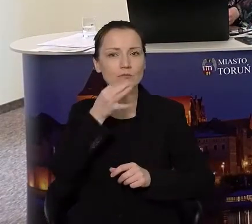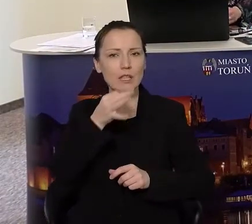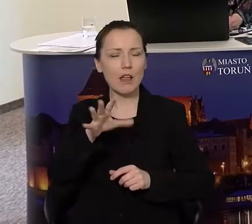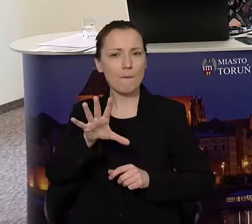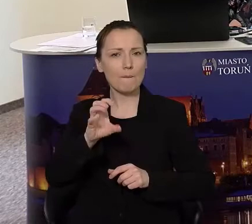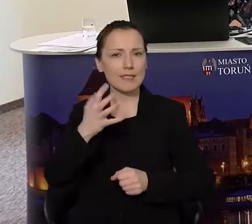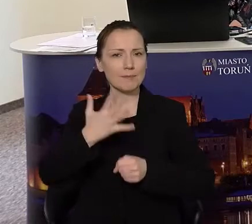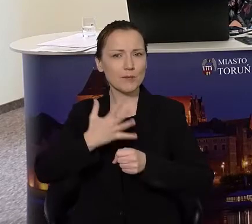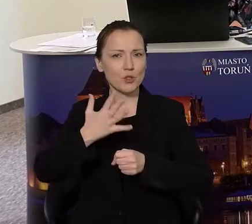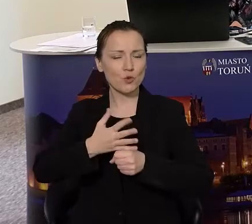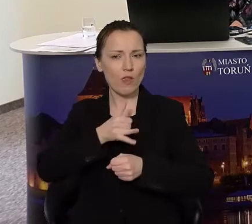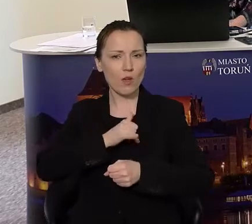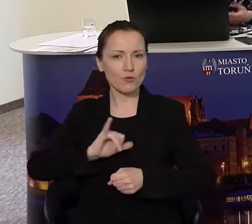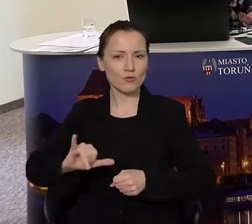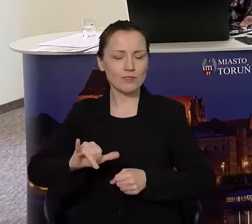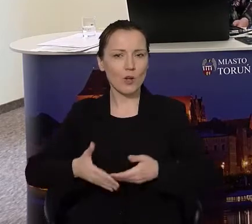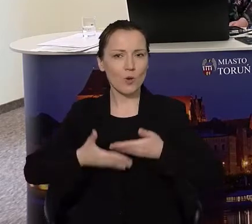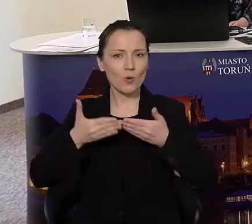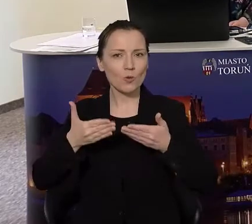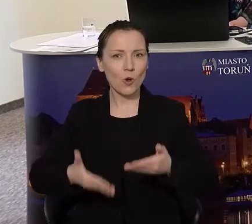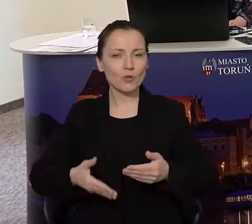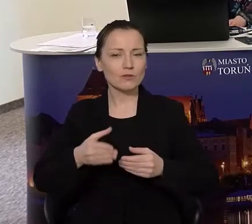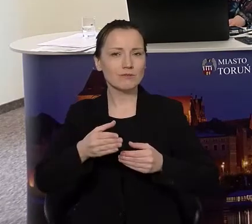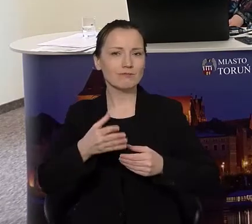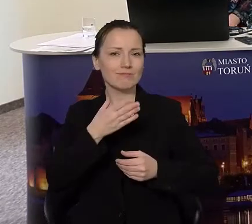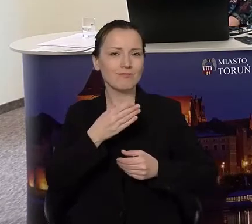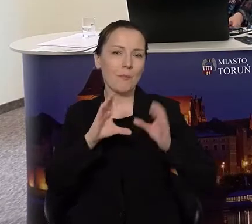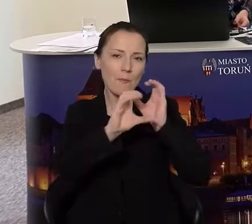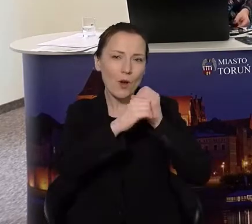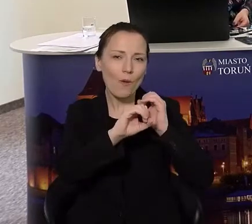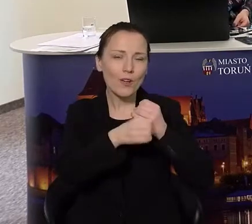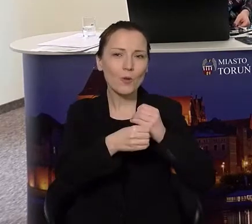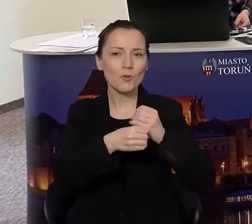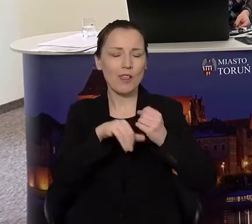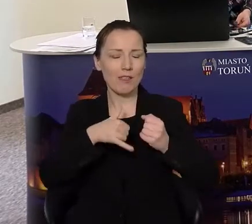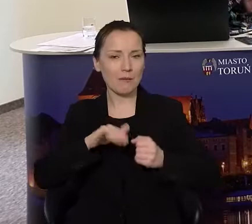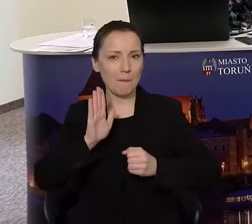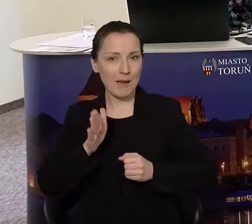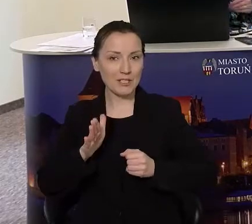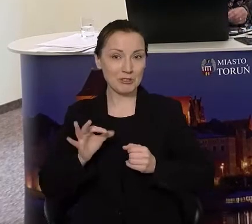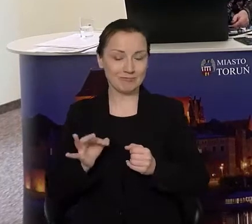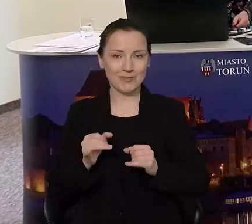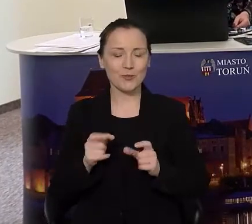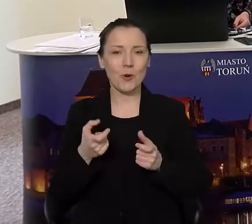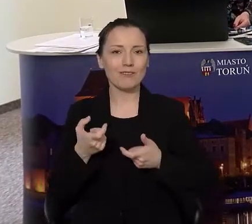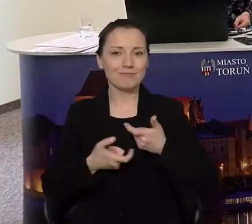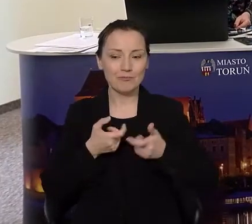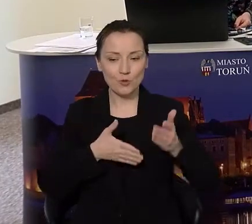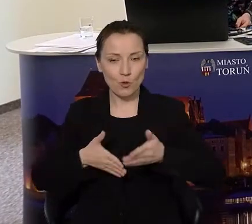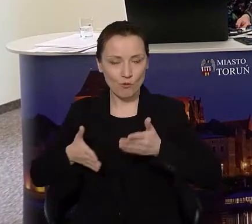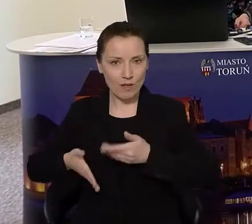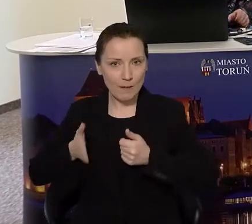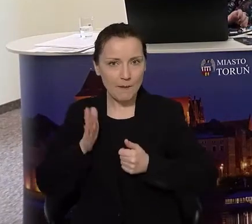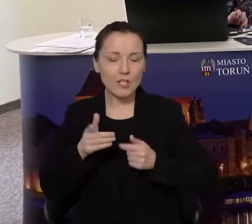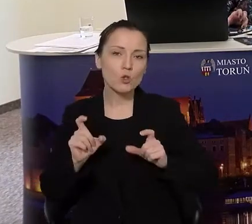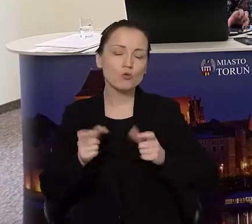rocznicę urodzin Mikołaja Kopernika. Zapowiadano, że Torun uczci chucznie i wyjątkowo tę rocznicę. Czy przygotowania do obchodów już trwają? To wiemy, że trwają. Czy